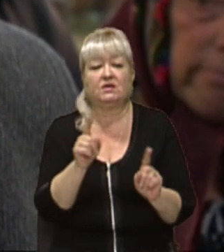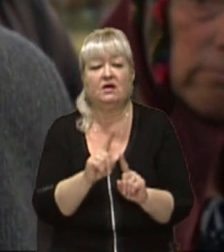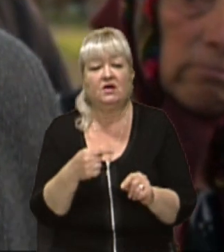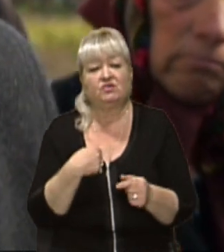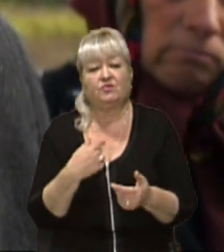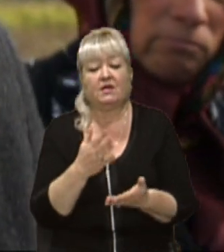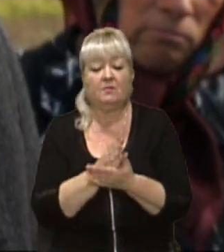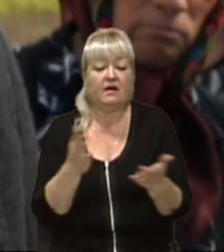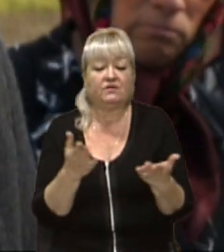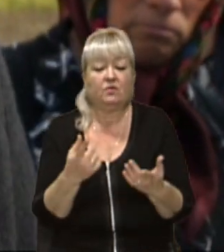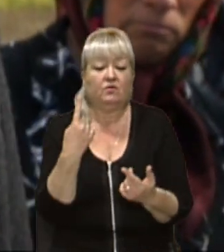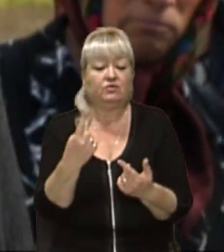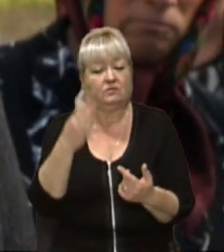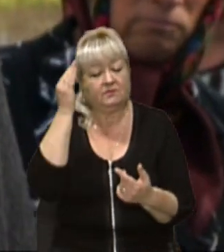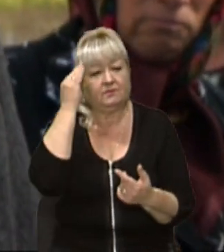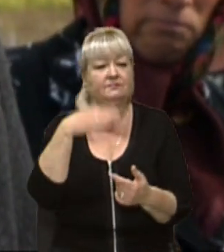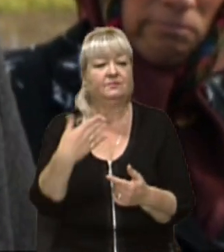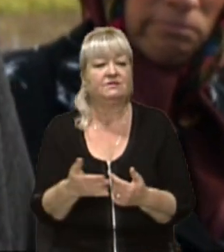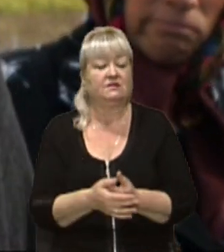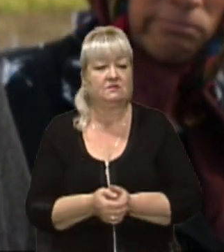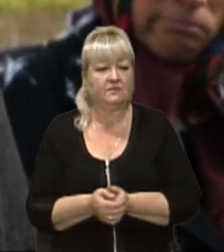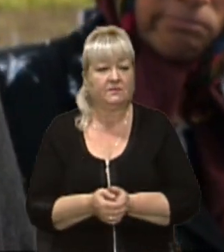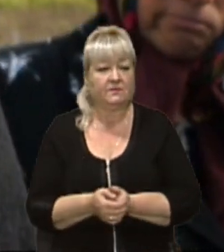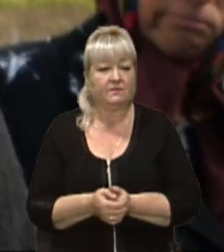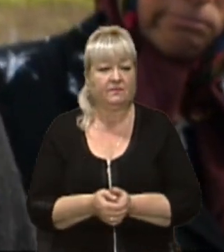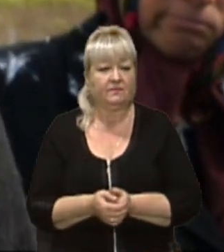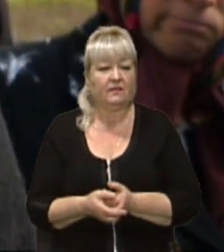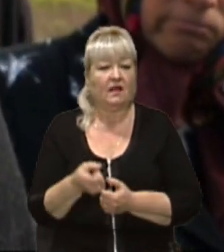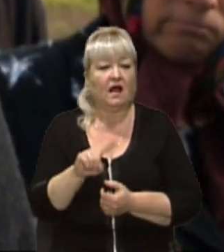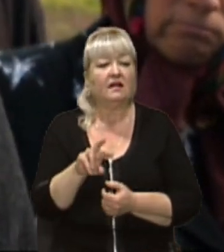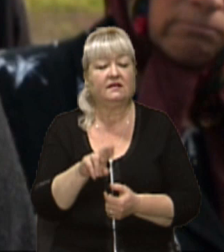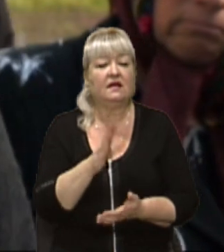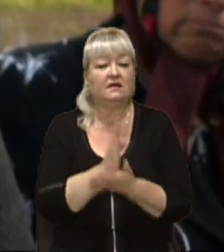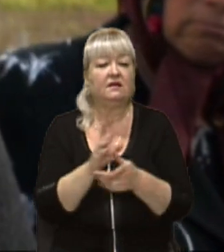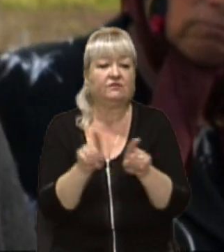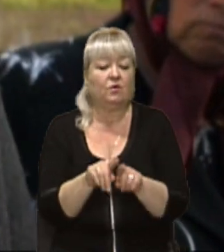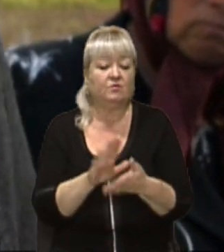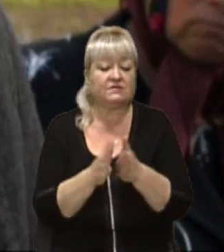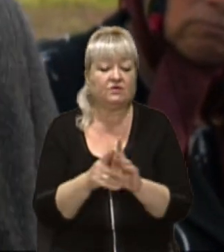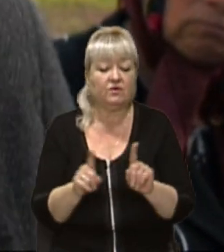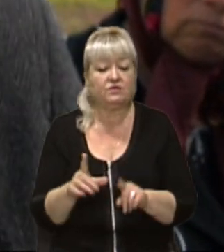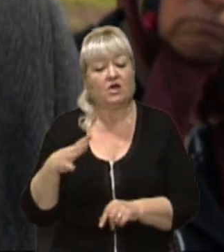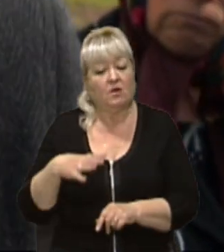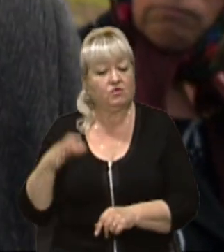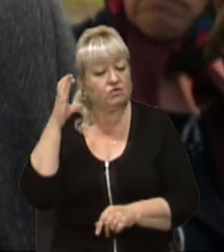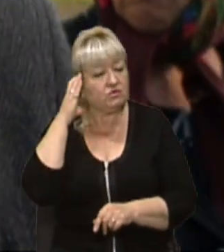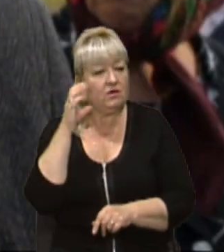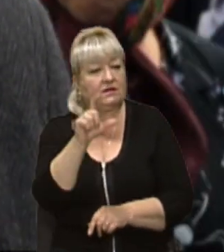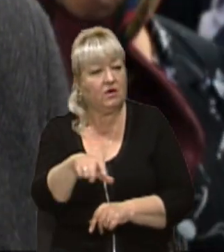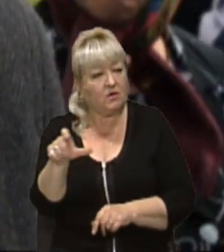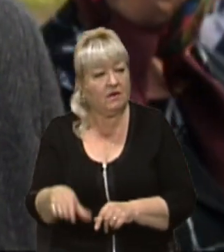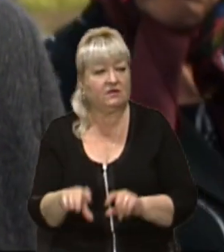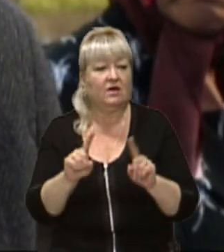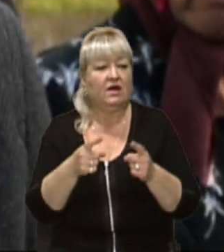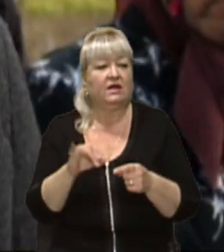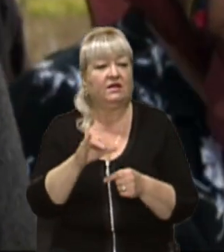однозначну позицію, в той бік чи в інший, але я є в такому становищі, що мушу слухати громаду, і мушу